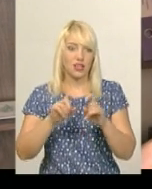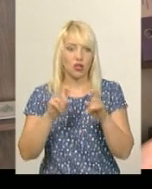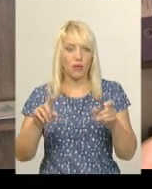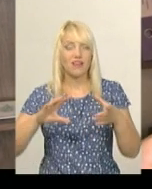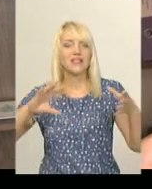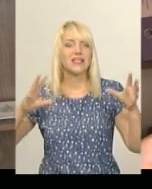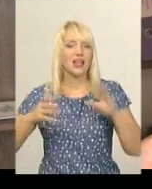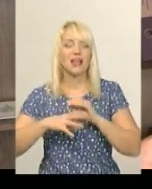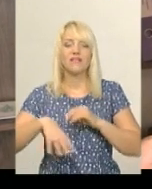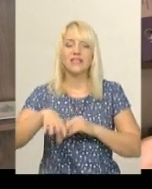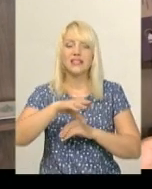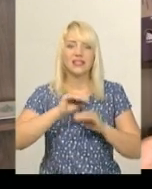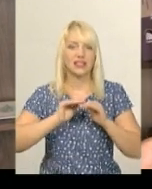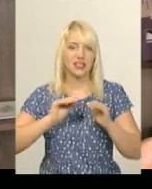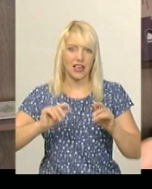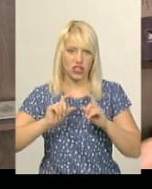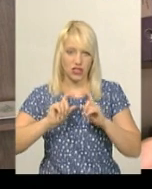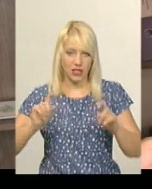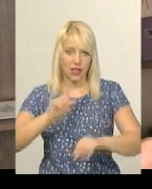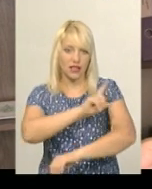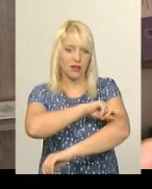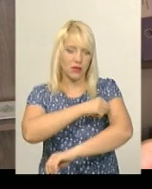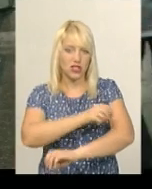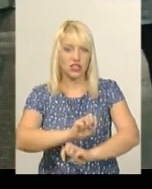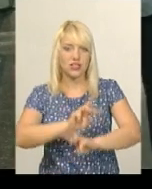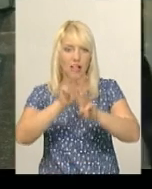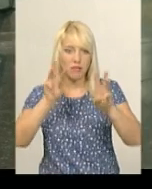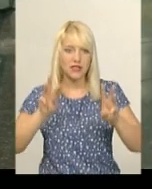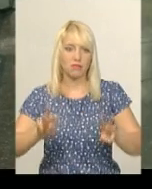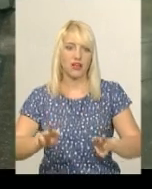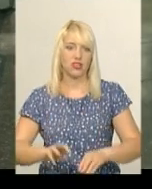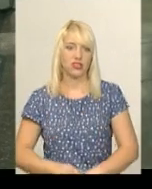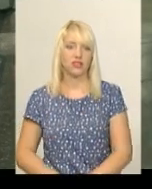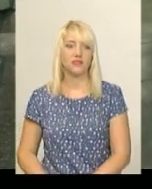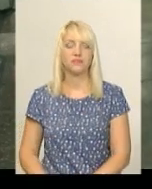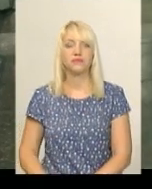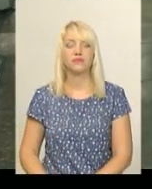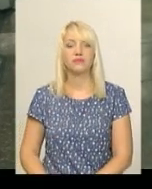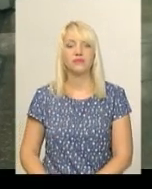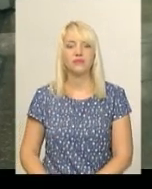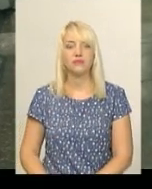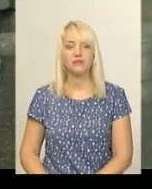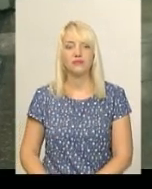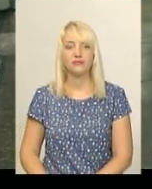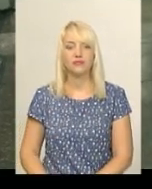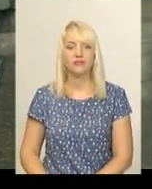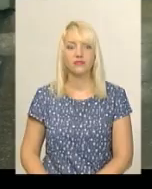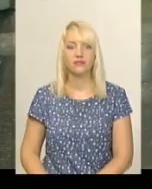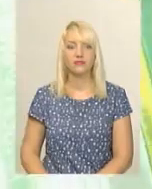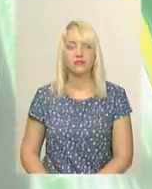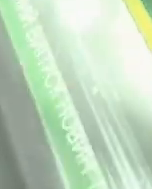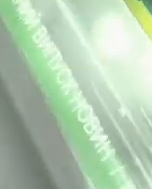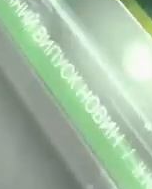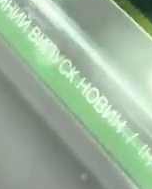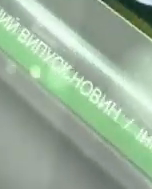дитячі заклади медичні забезпечені в достатній мірі. Тетяна Пресикар, Віктор Тривий та Юрій Чорний – Новини, Поділяцентр.